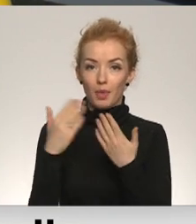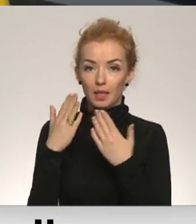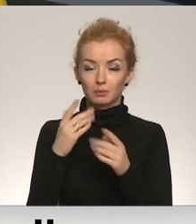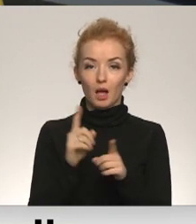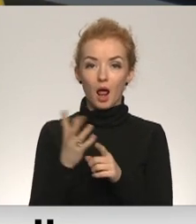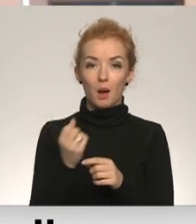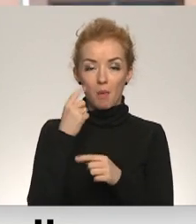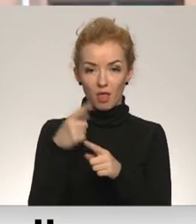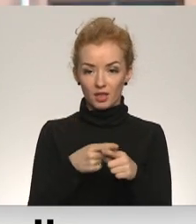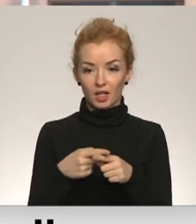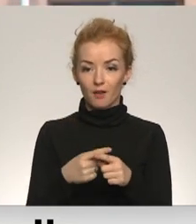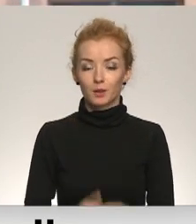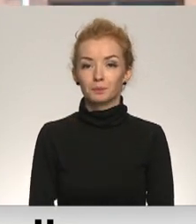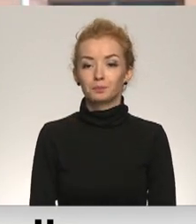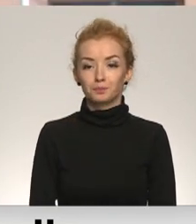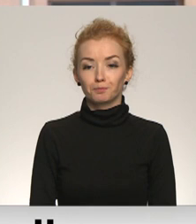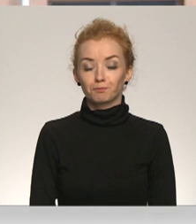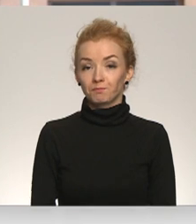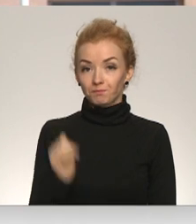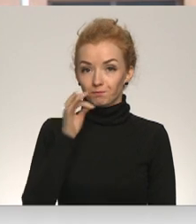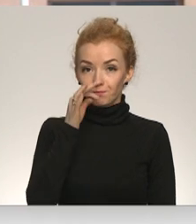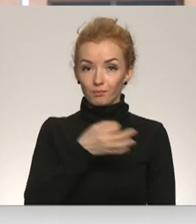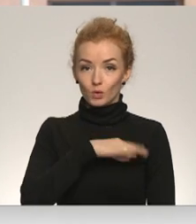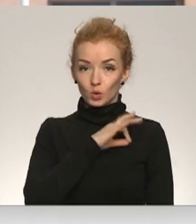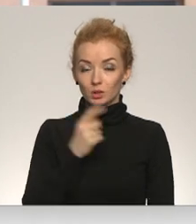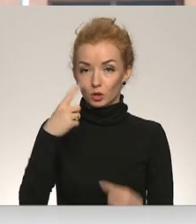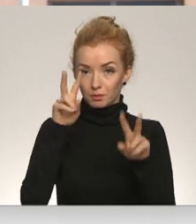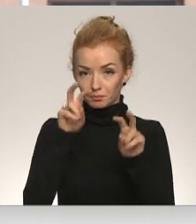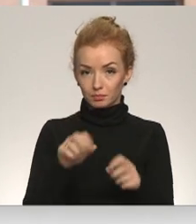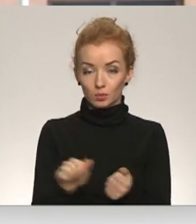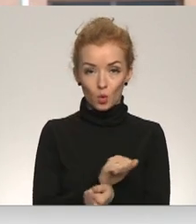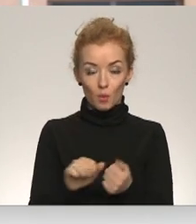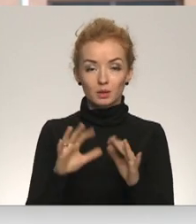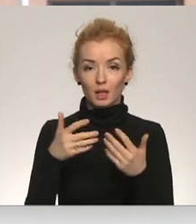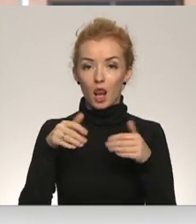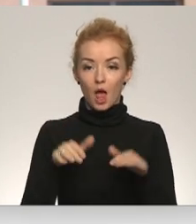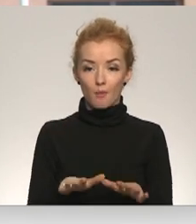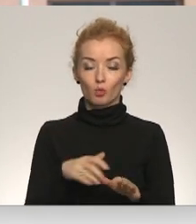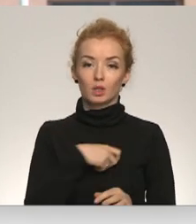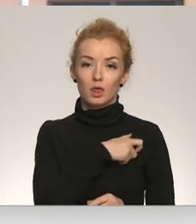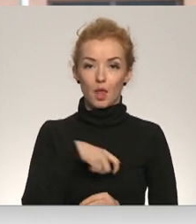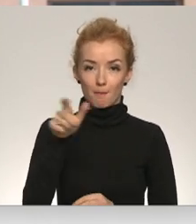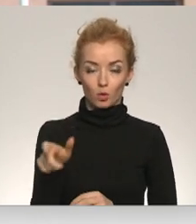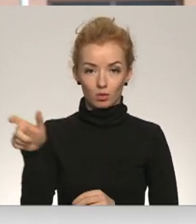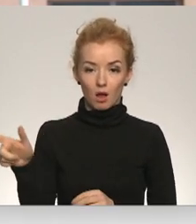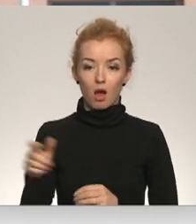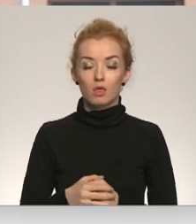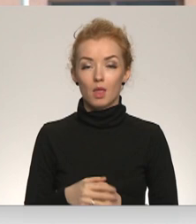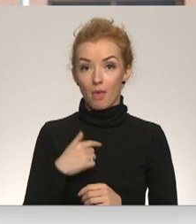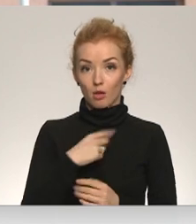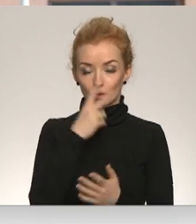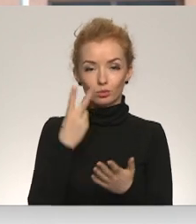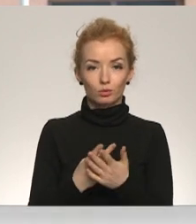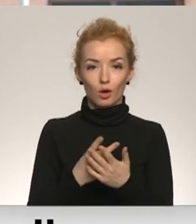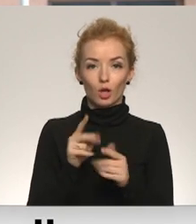arī ar Baltkrieviju. Juristi izvērtēs juridisko pusi, bet lēmumu jāpieņem deputātiem. Man skatījums uz